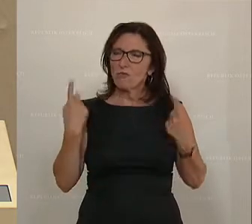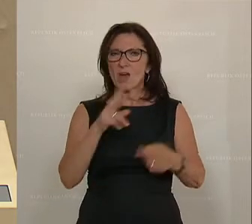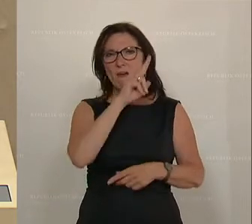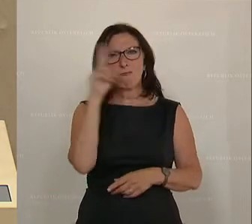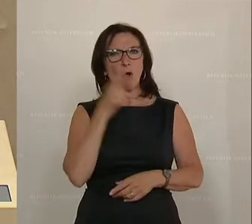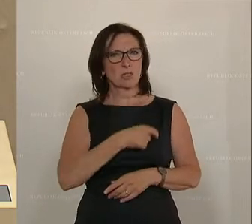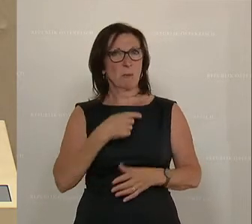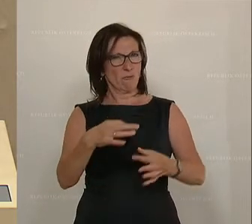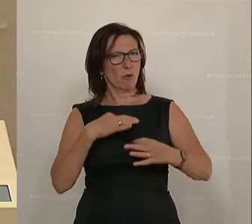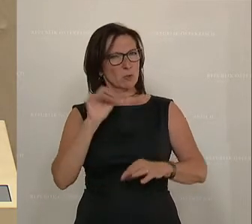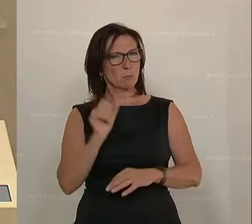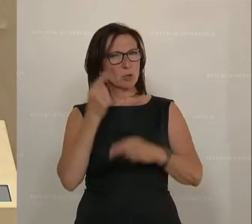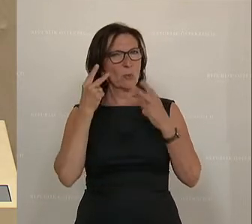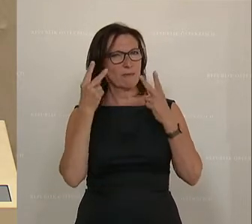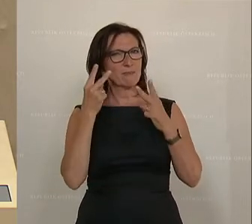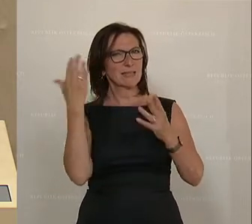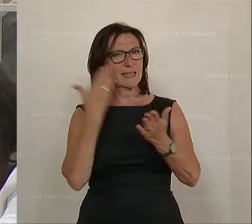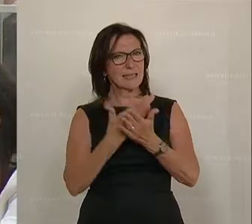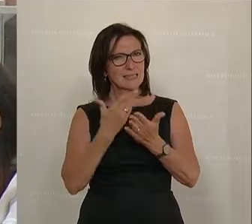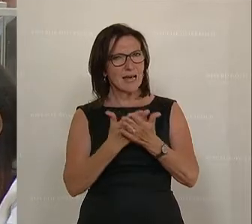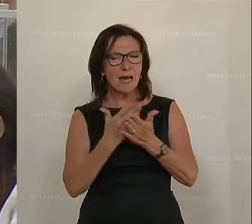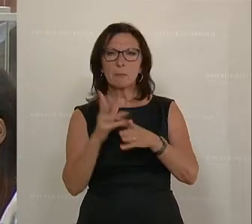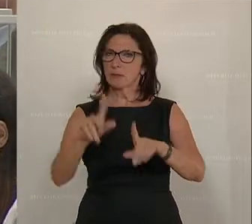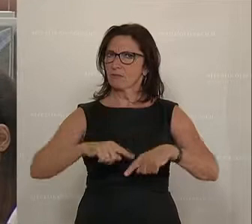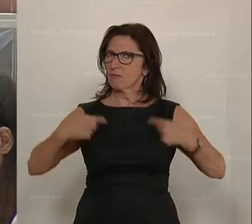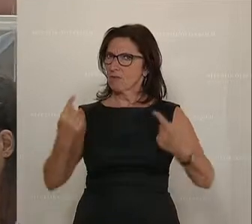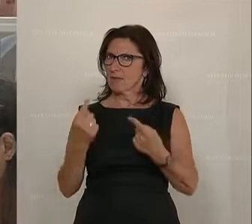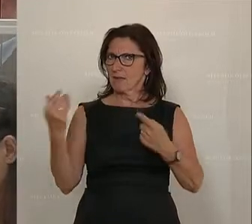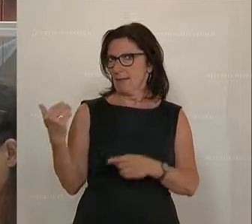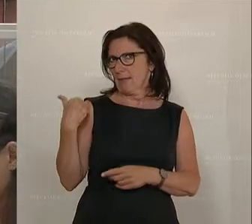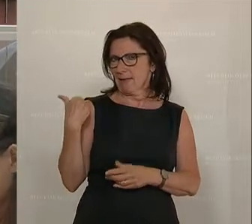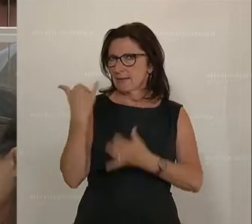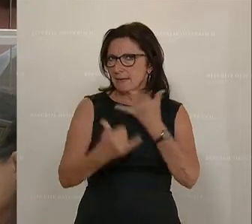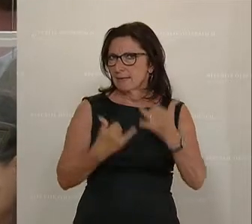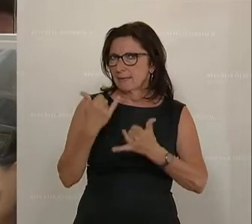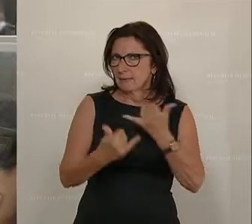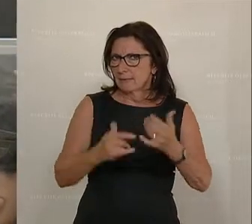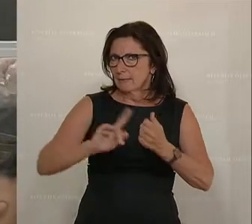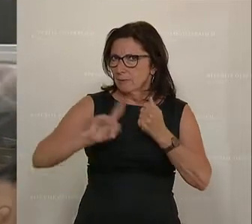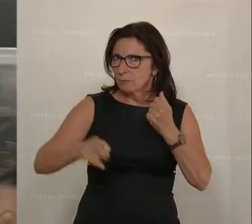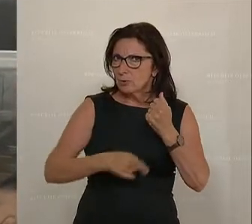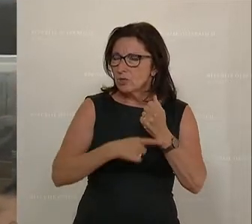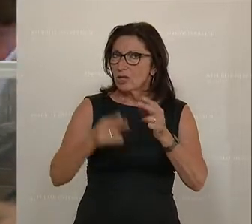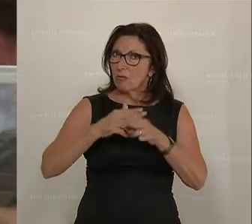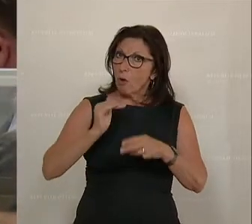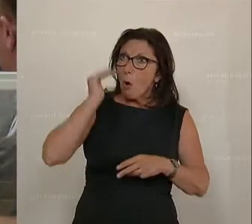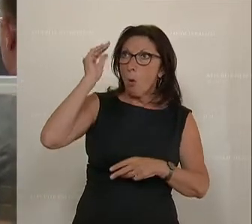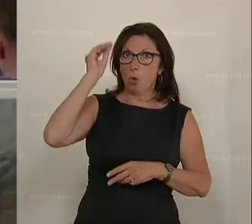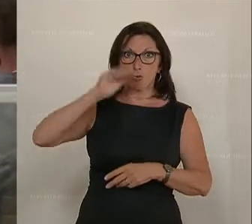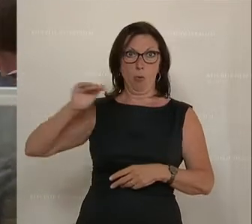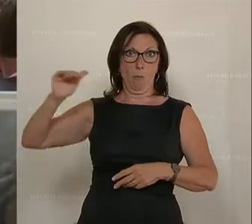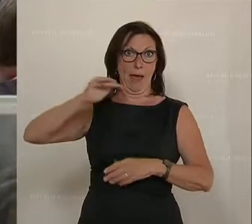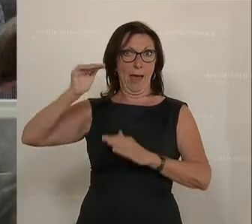besonders wichtig. Aus diesem Grund haben wir in den letzten Jahren das Budgetär für die Hochschulebene erhöht.